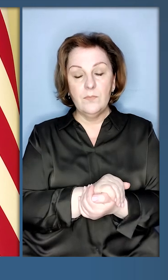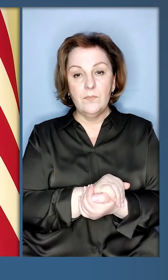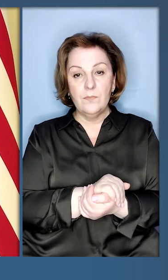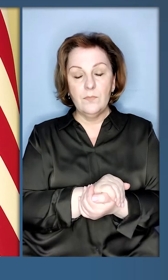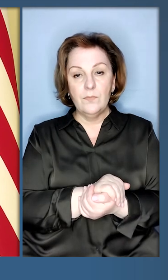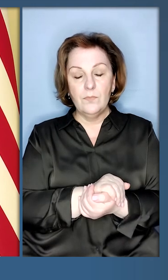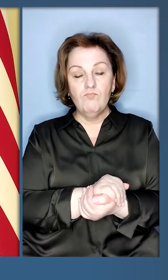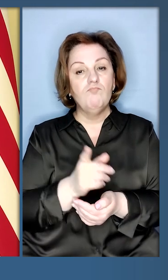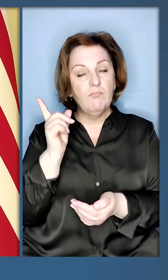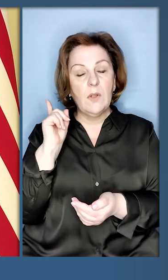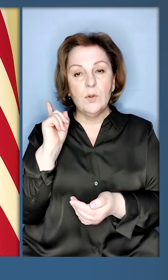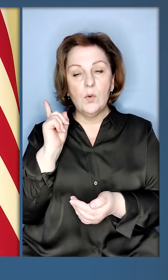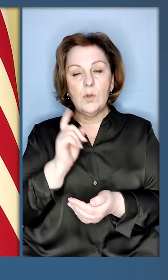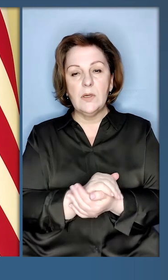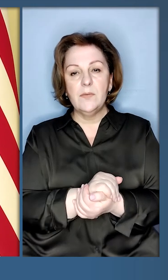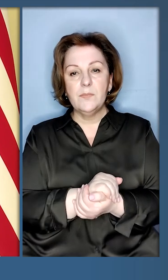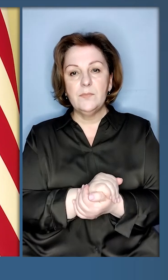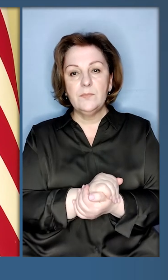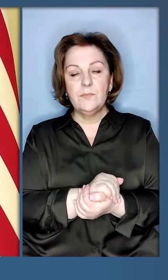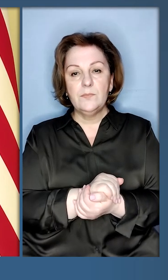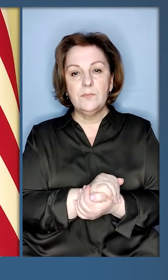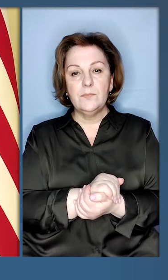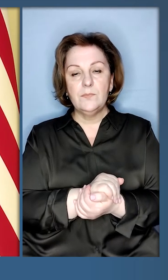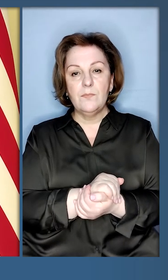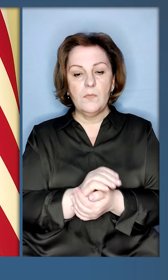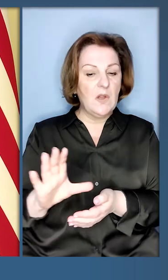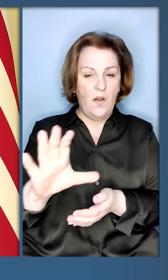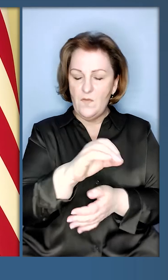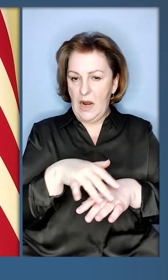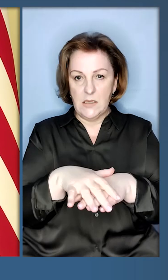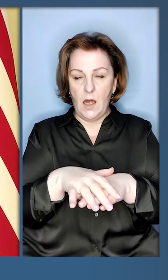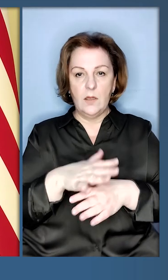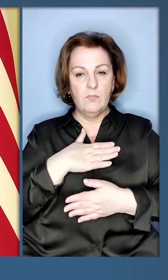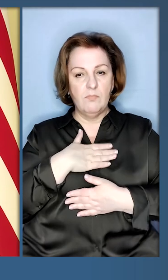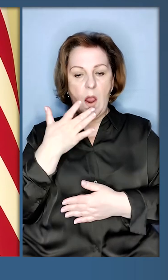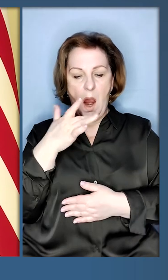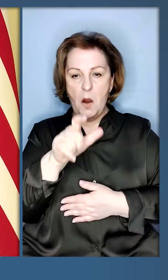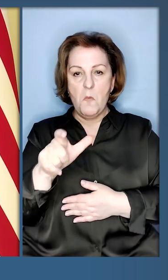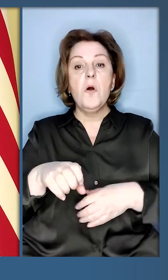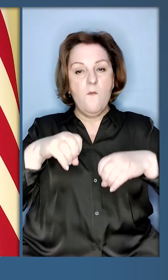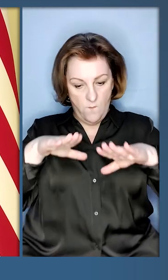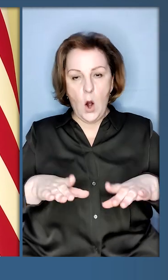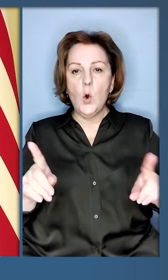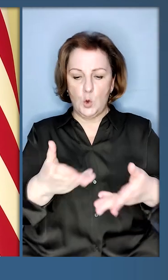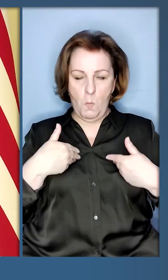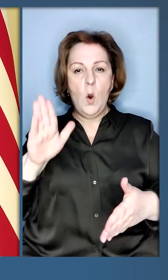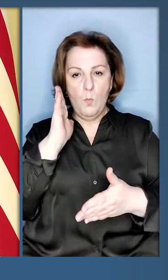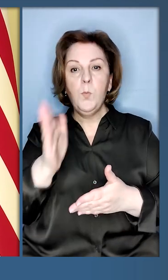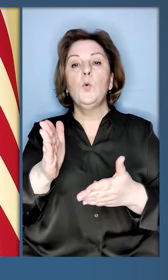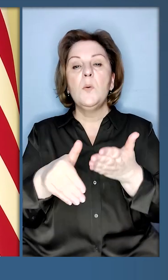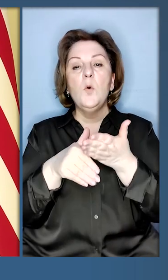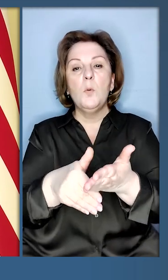І тоді весь народ Америки вирішив, що ми будемо